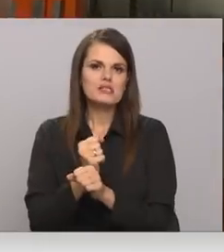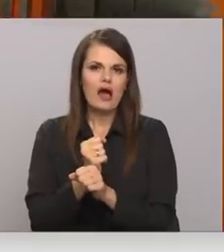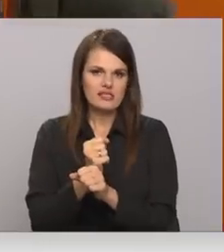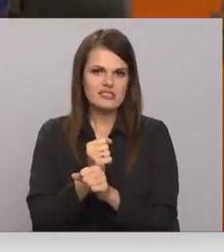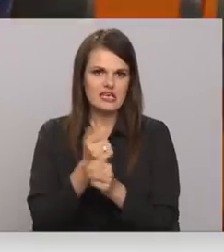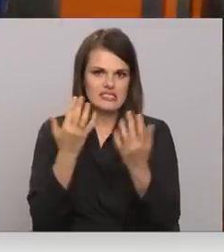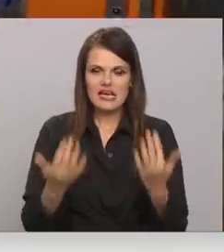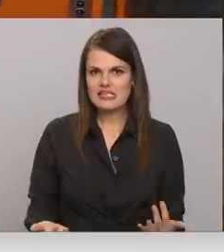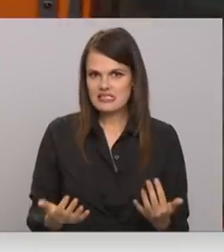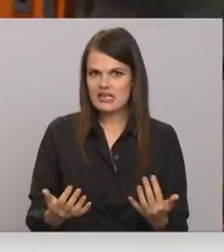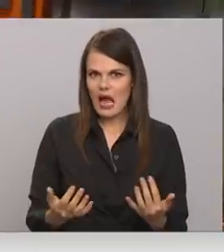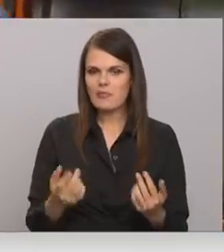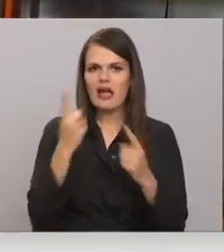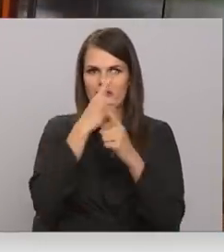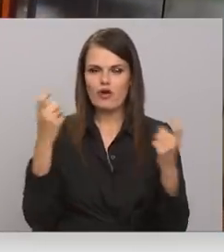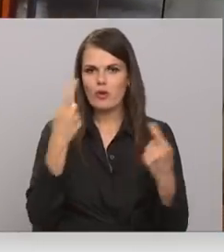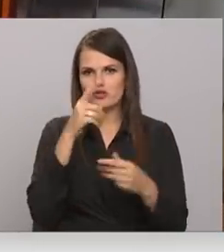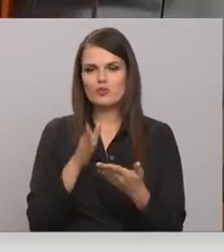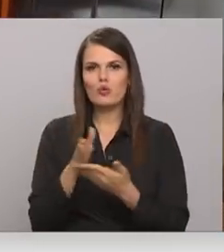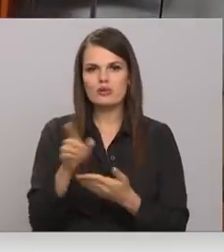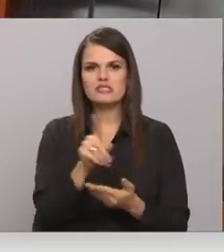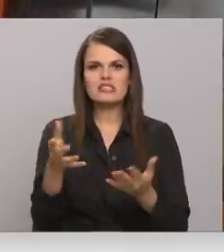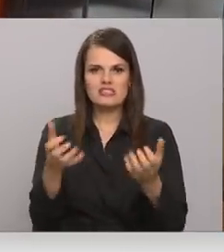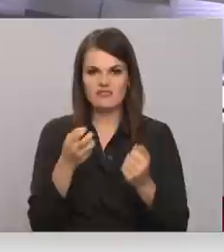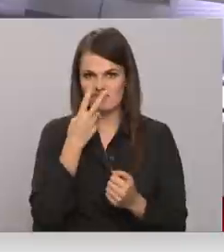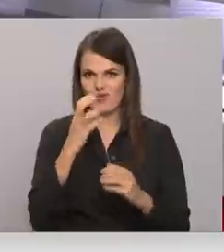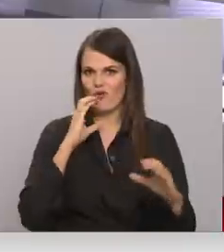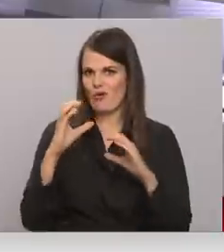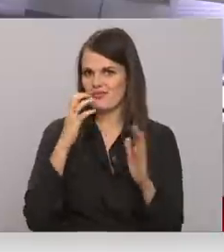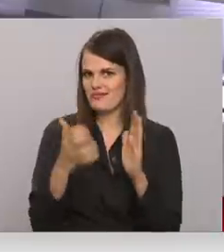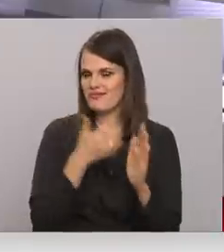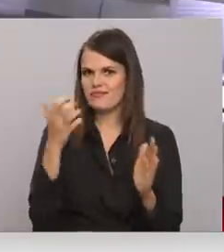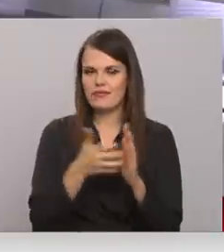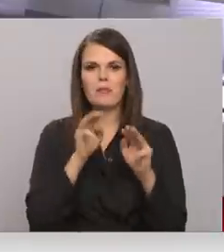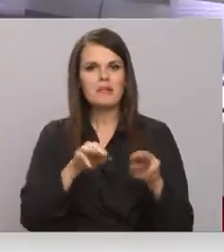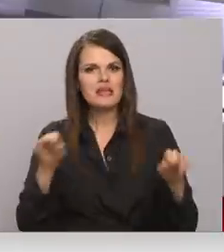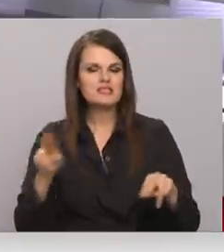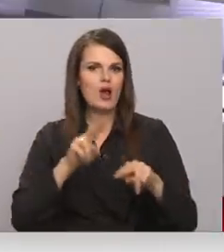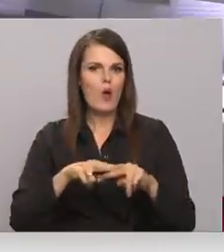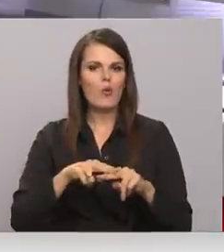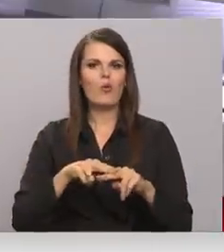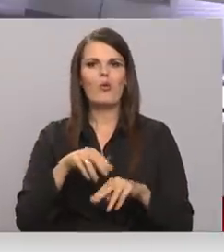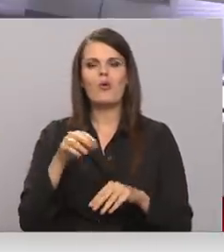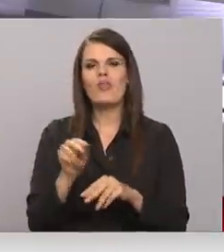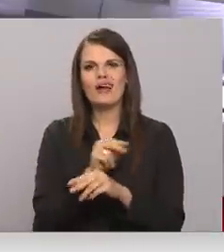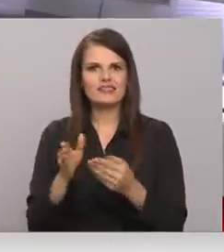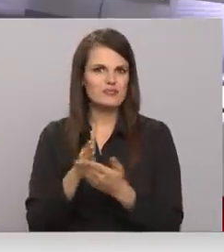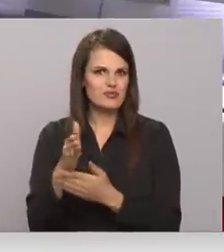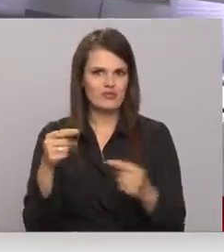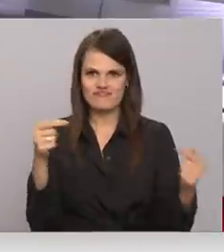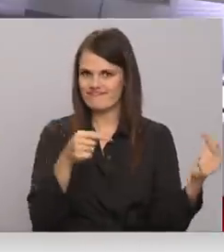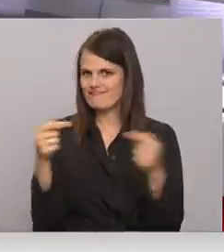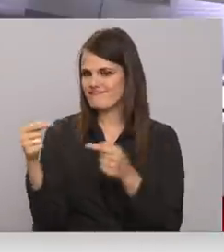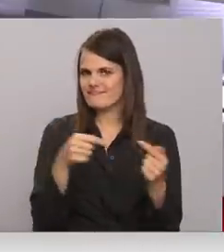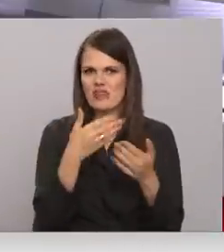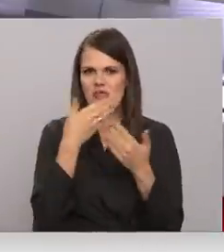Signāls no nozeres esot saņemts. Tas parāda komunikācijas trūkums starp nozeri un ministriju. Šodien raidījumā rīt panorām sacīnu ministru prezidents